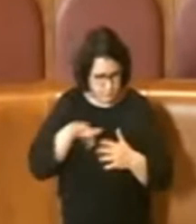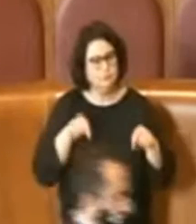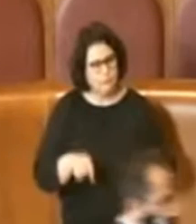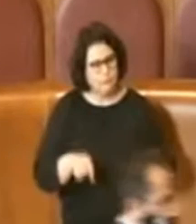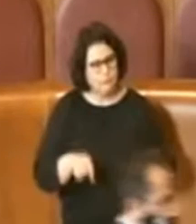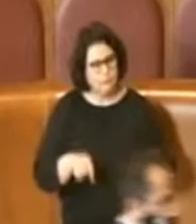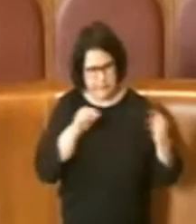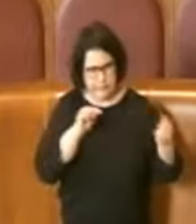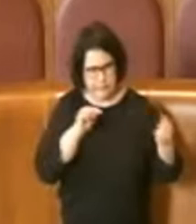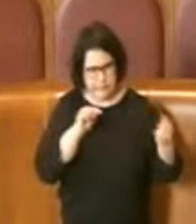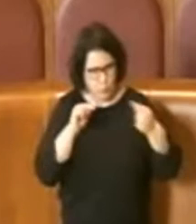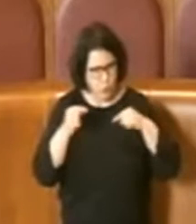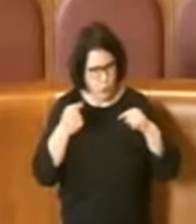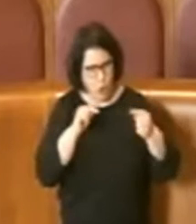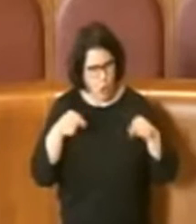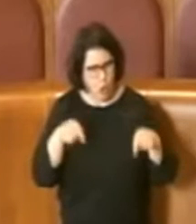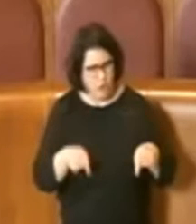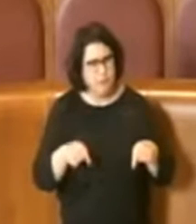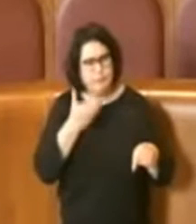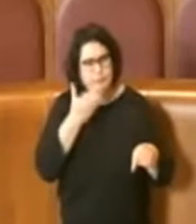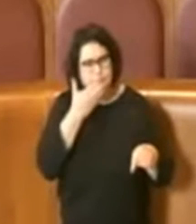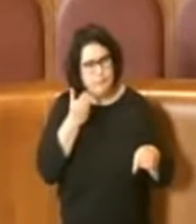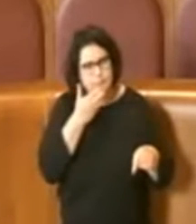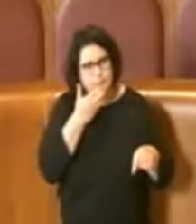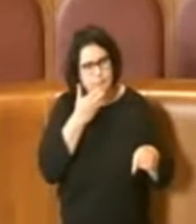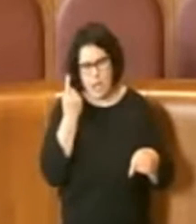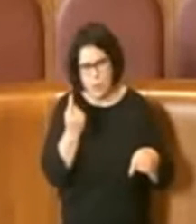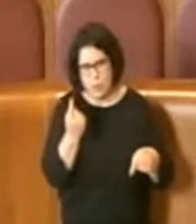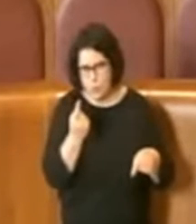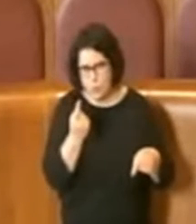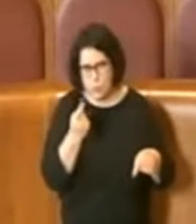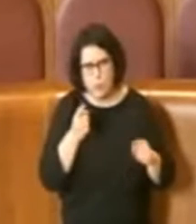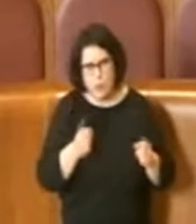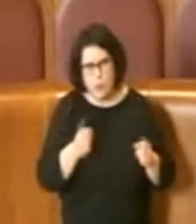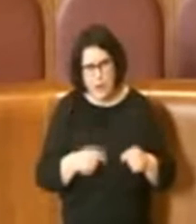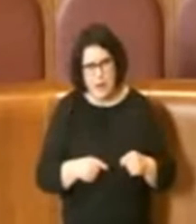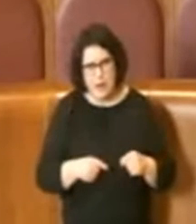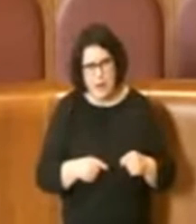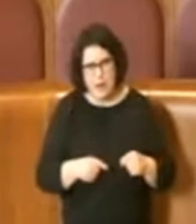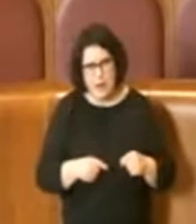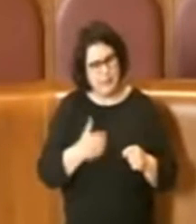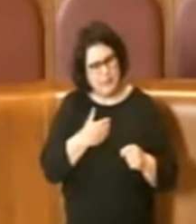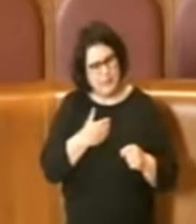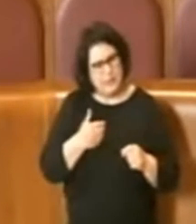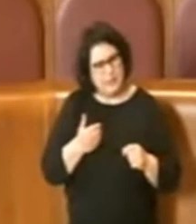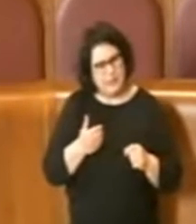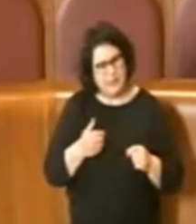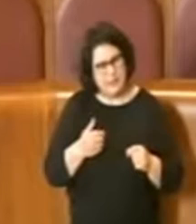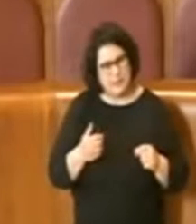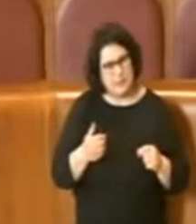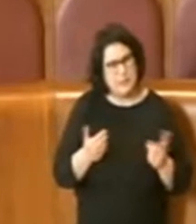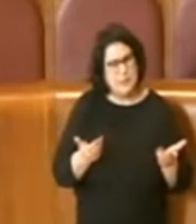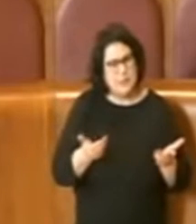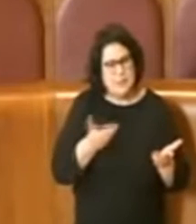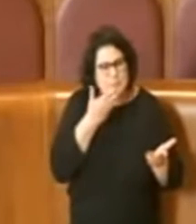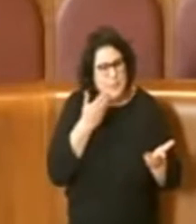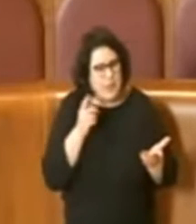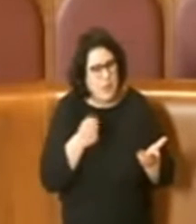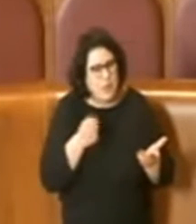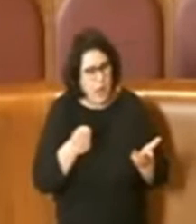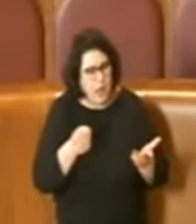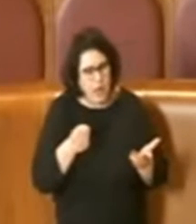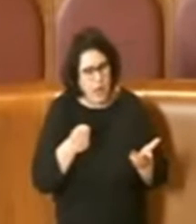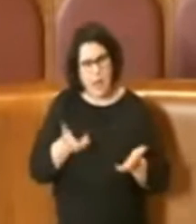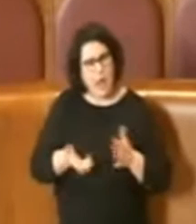questa discussione è mancata una cosa, cioè la cenerentola di questa discussione finora è stata l